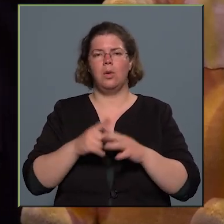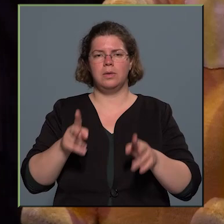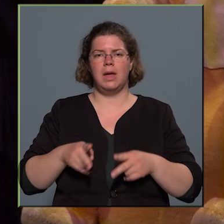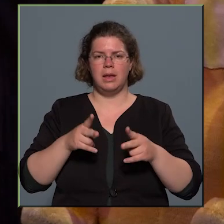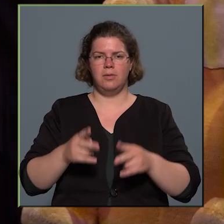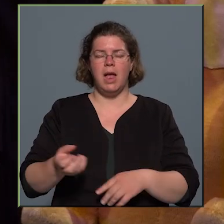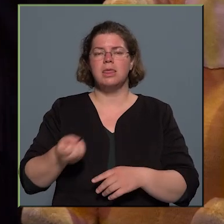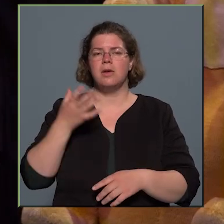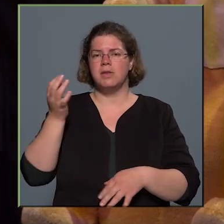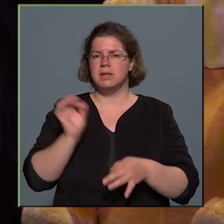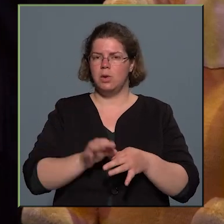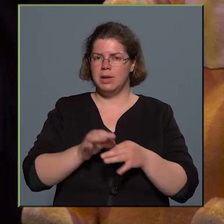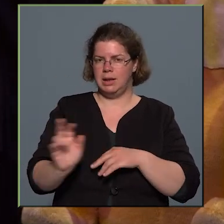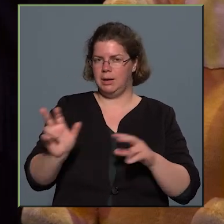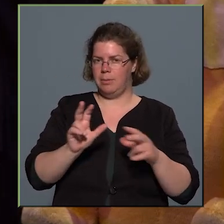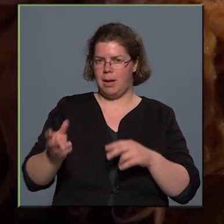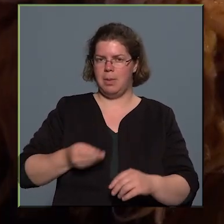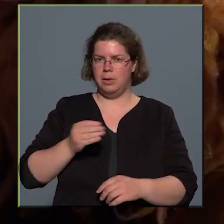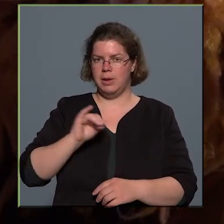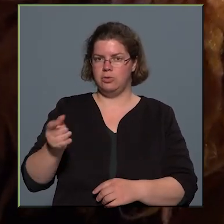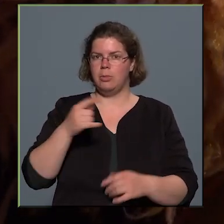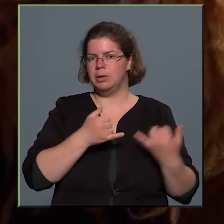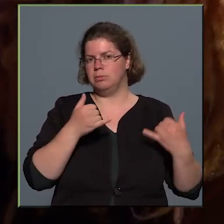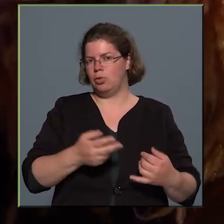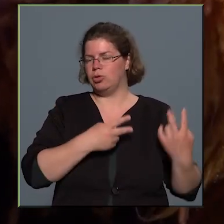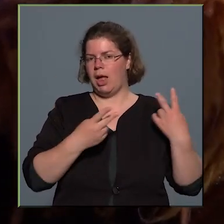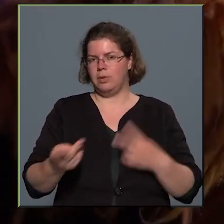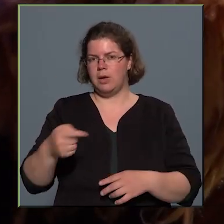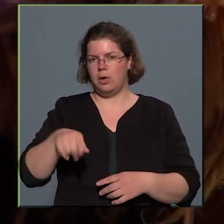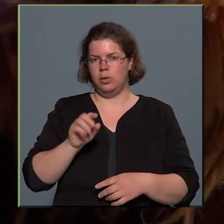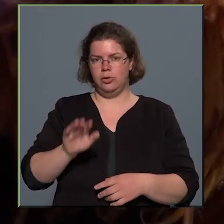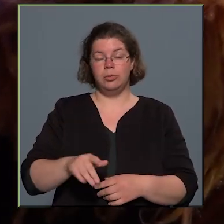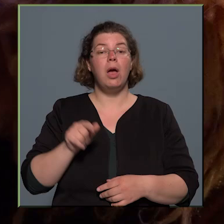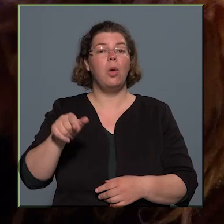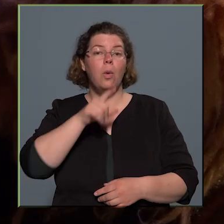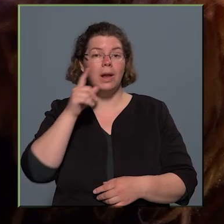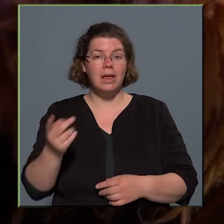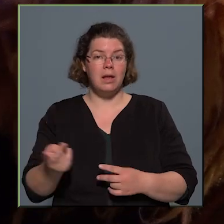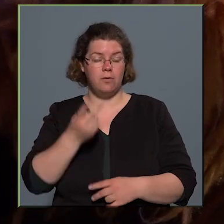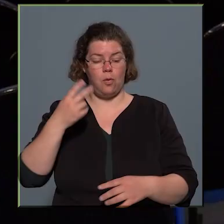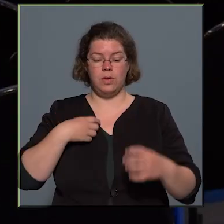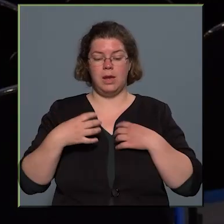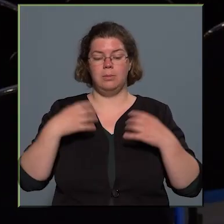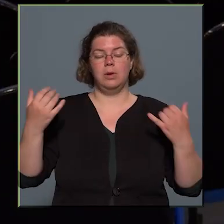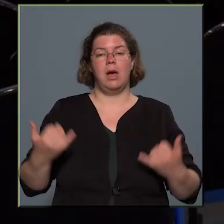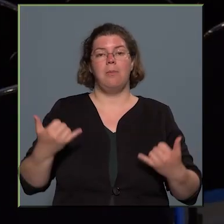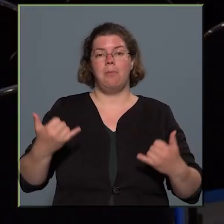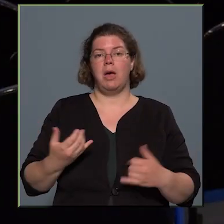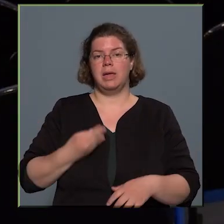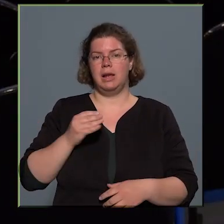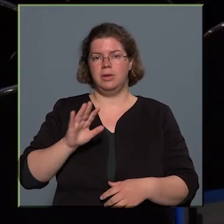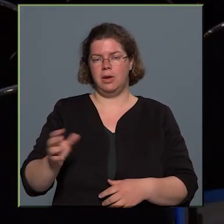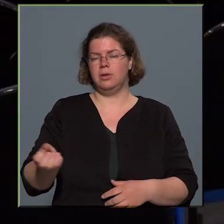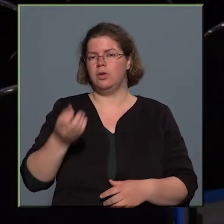tavaszi történetek című bábelőadás is, amit most elhoztak a körösibe. Úgy lesz a főszereplője a mai előadásnak, az a cím a